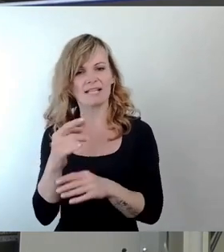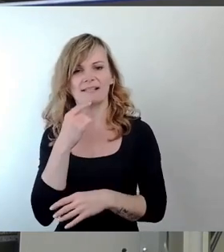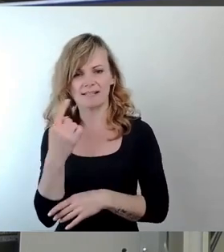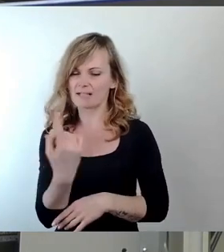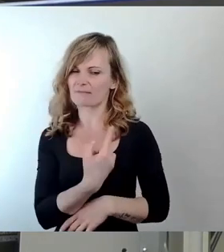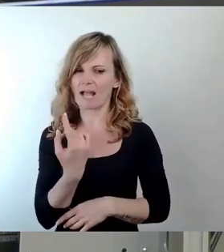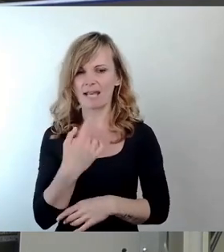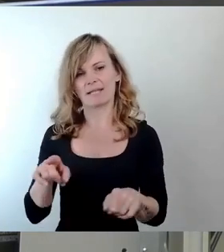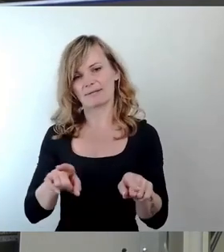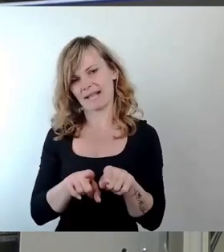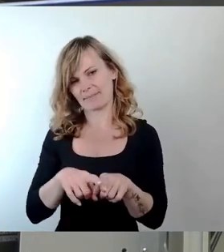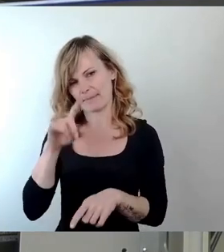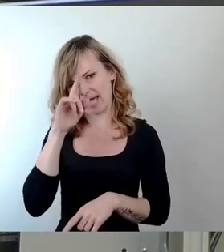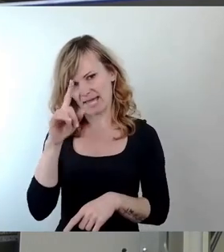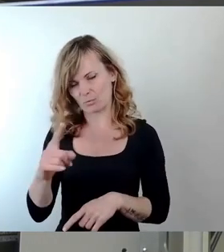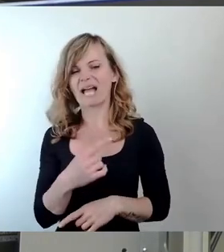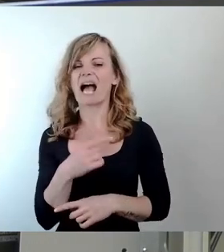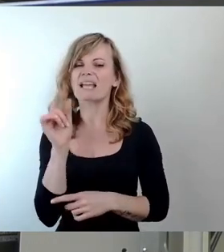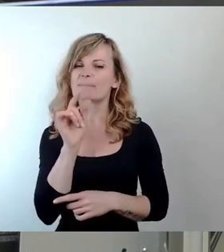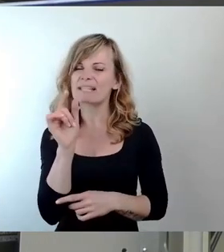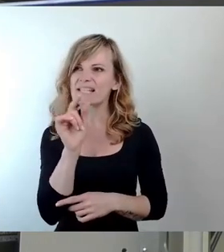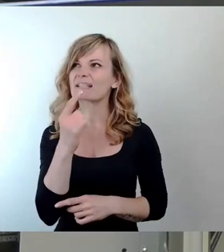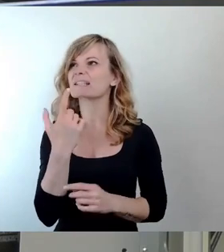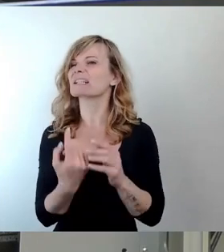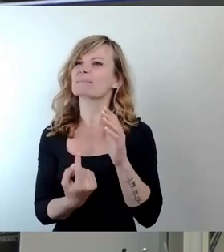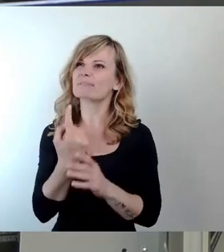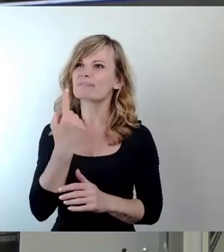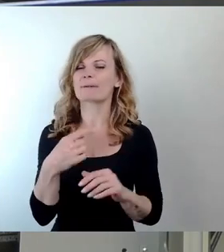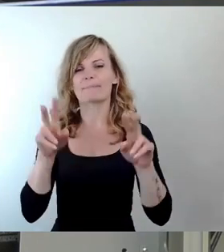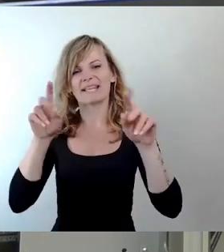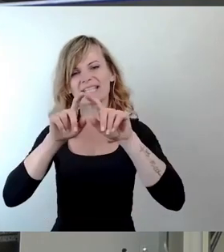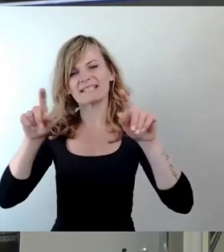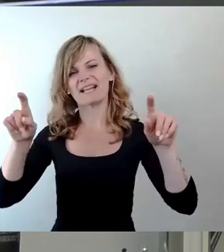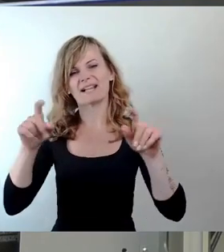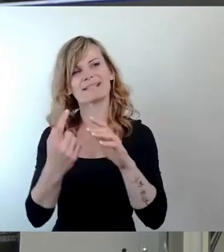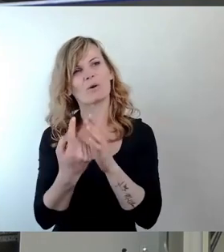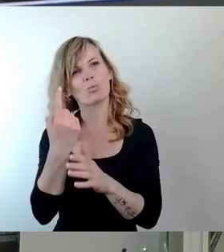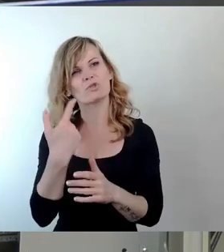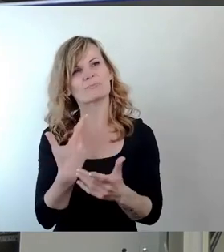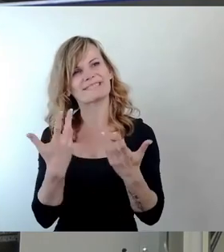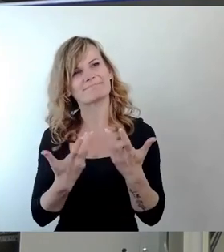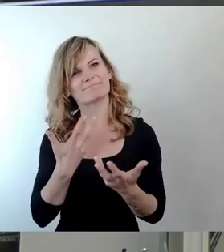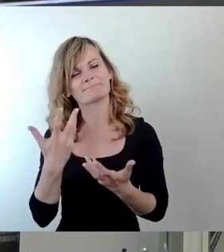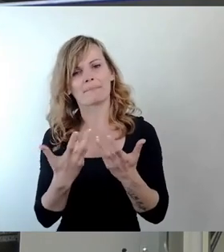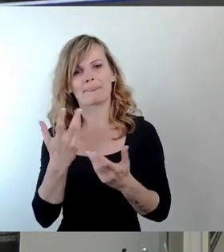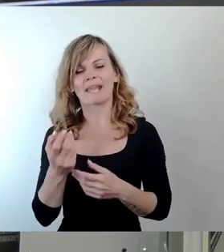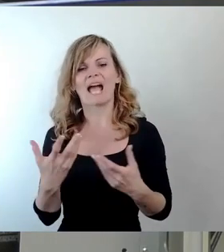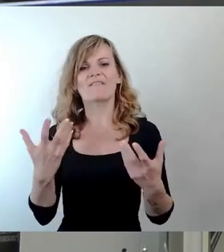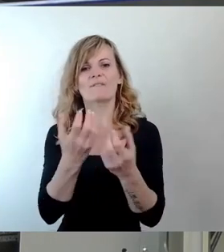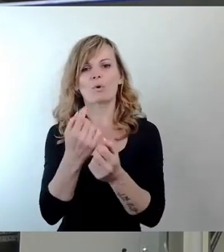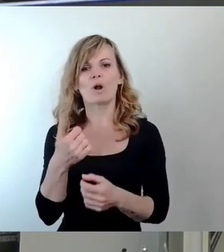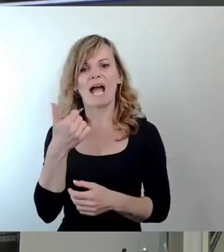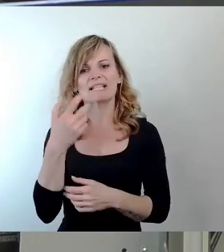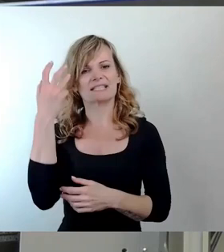Was hier so ein bisschen sperrig im Titel einherkommt, das ist, wie ich finde, nicht mehr und nicht weniger als die Erfüllung eines Traumes für viele